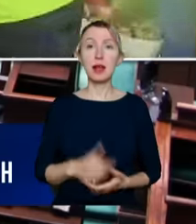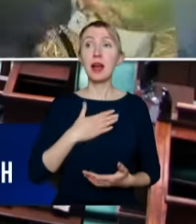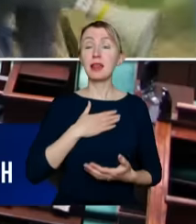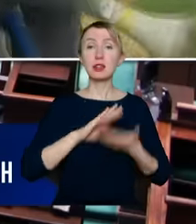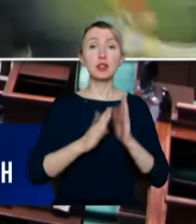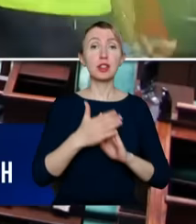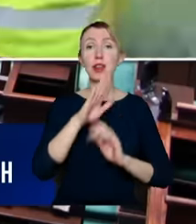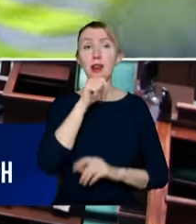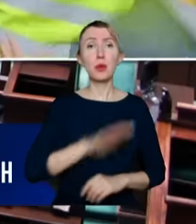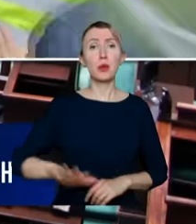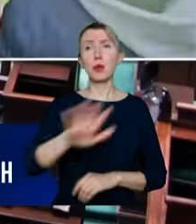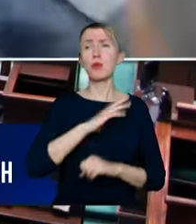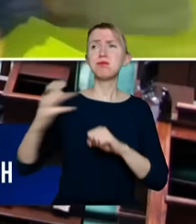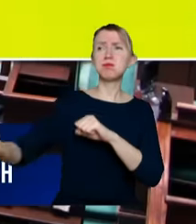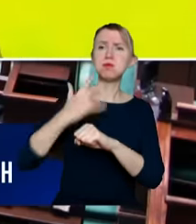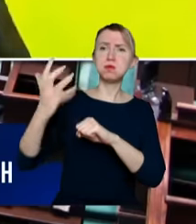europejski jest zalewany przez